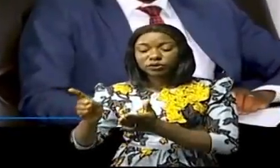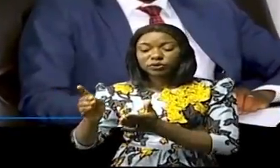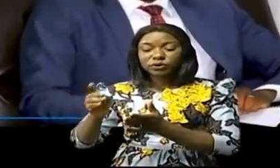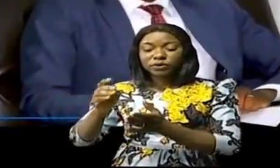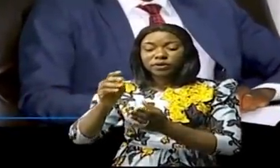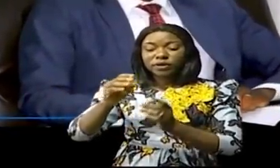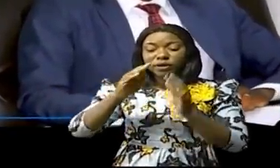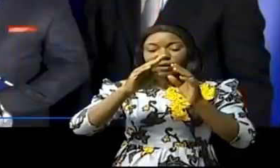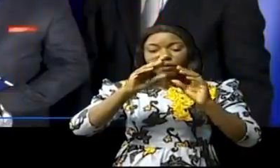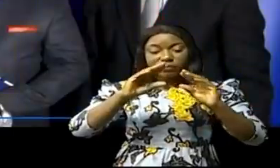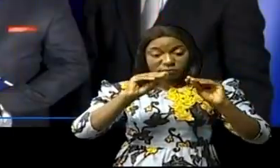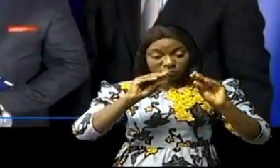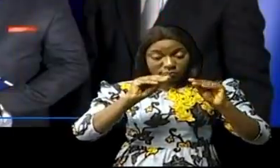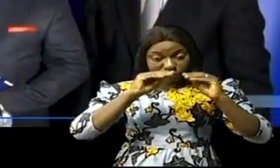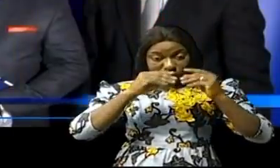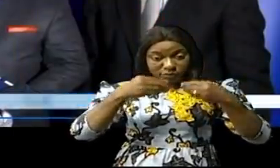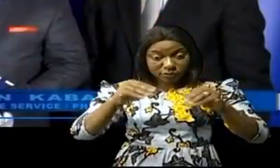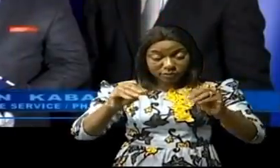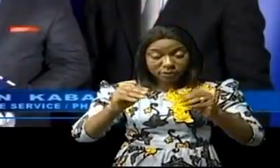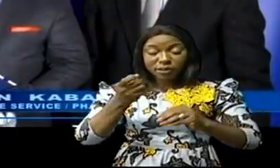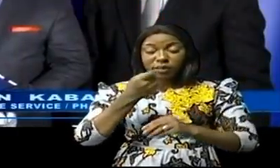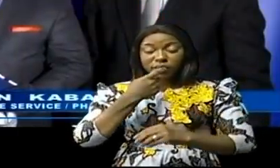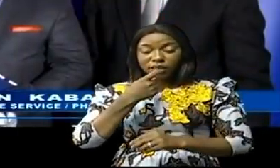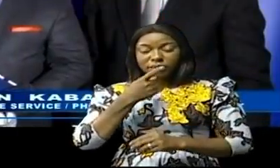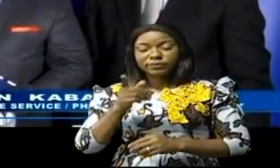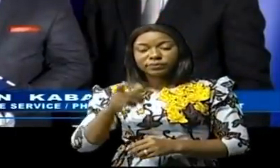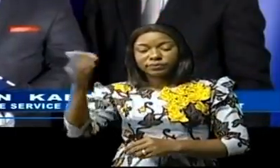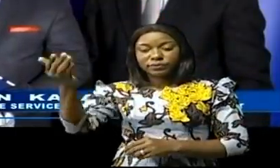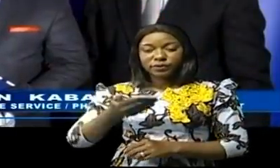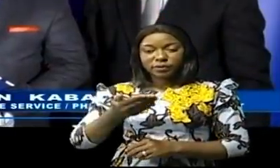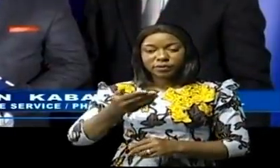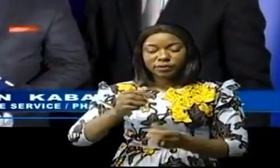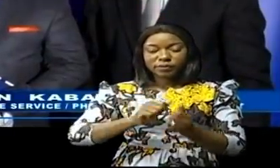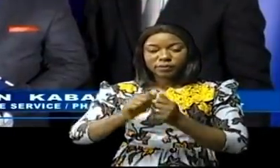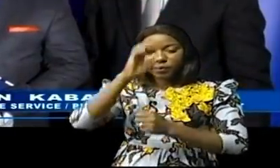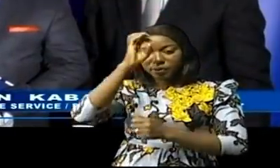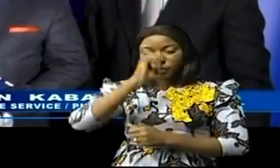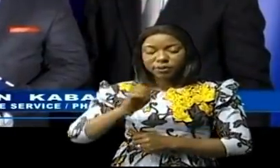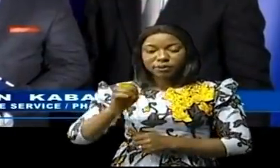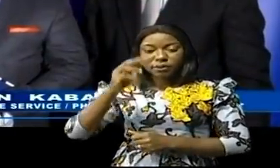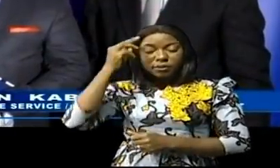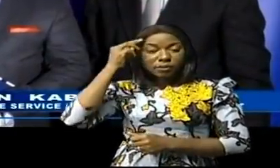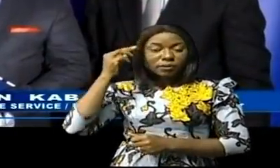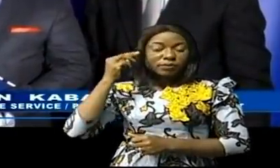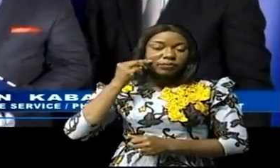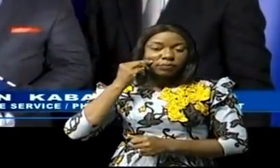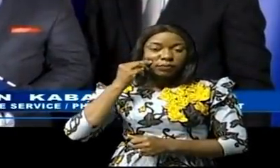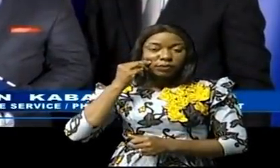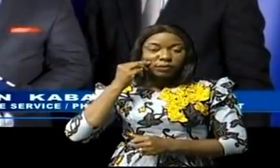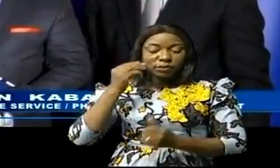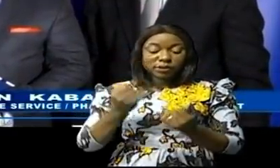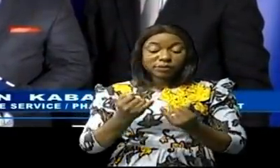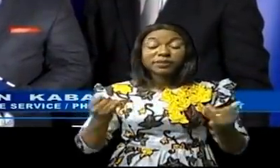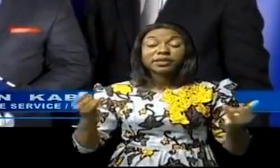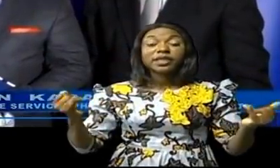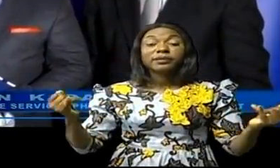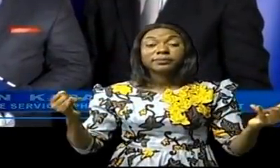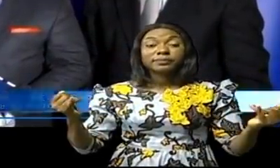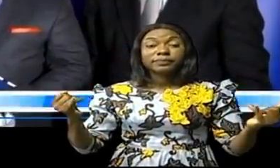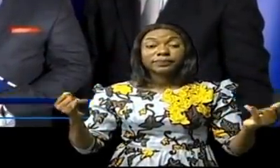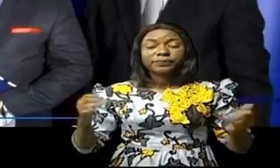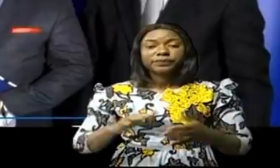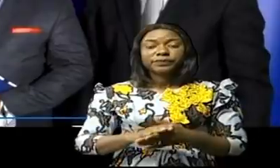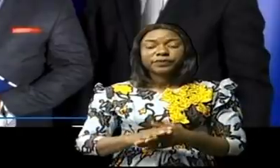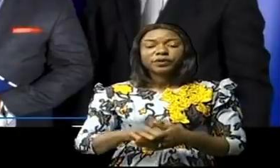Donassien Kabam. Nous avons été invités par son excellent monsieur le ministre du Numérique. Il